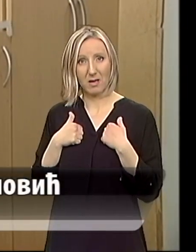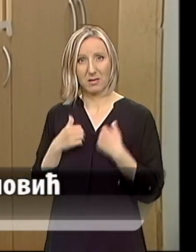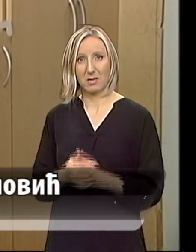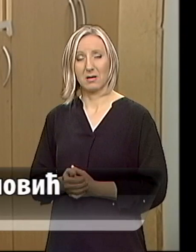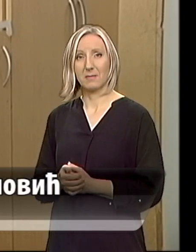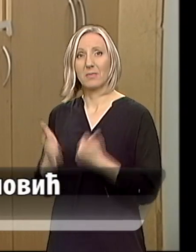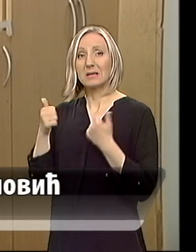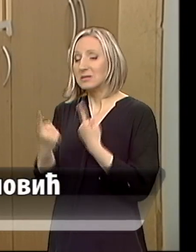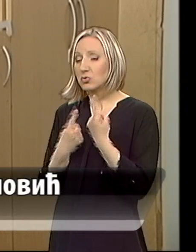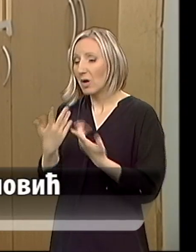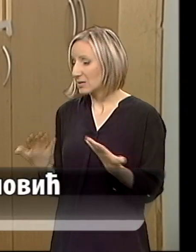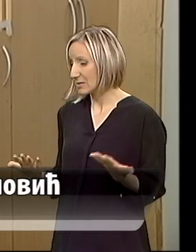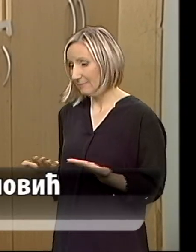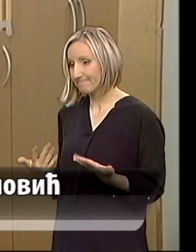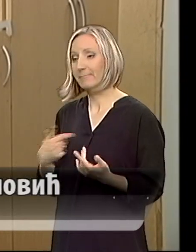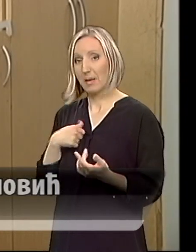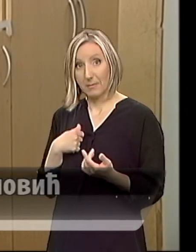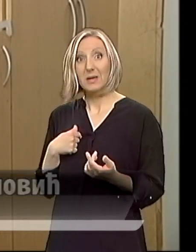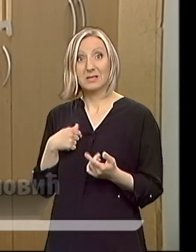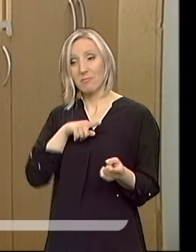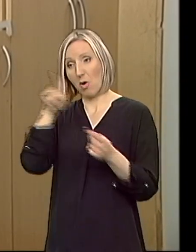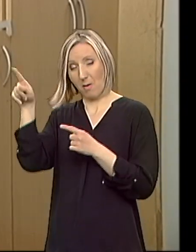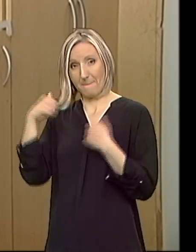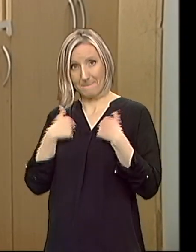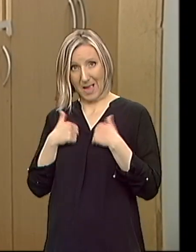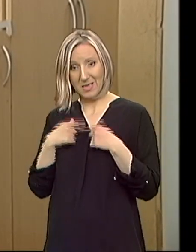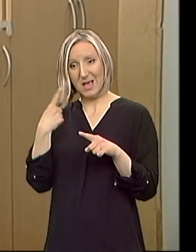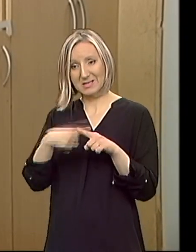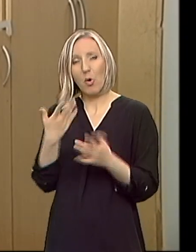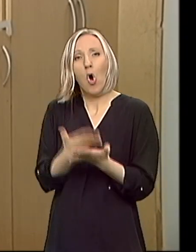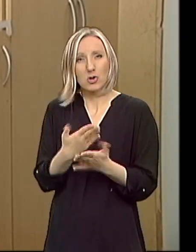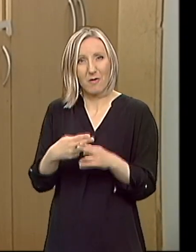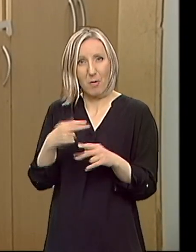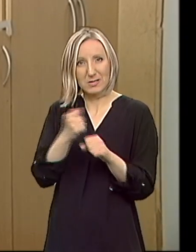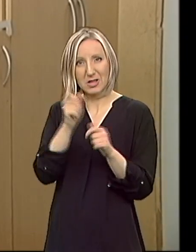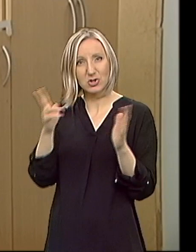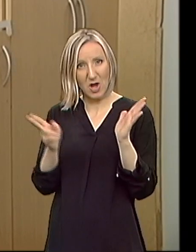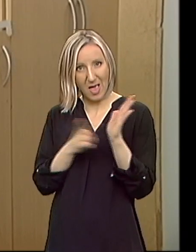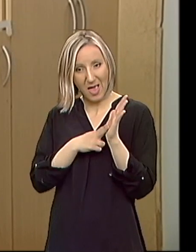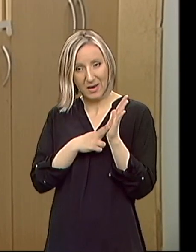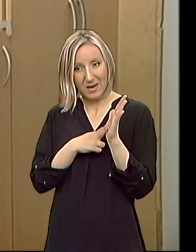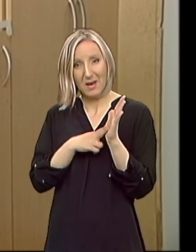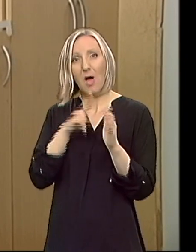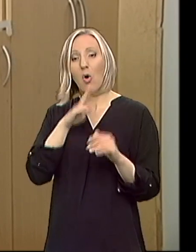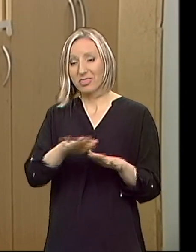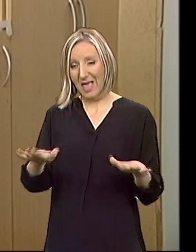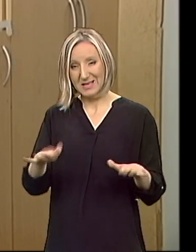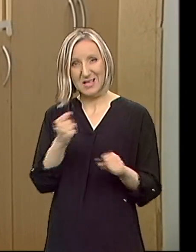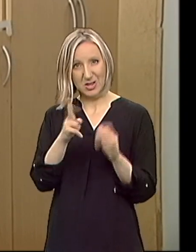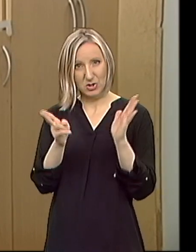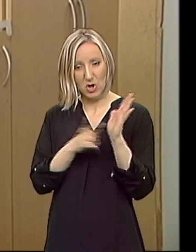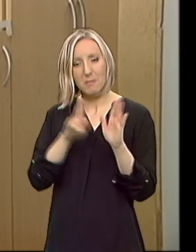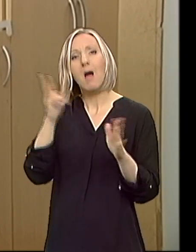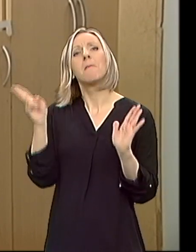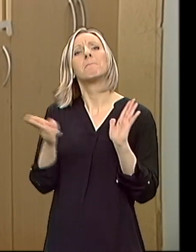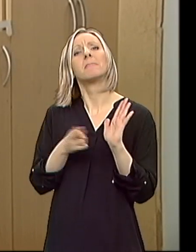Sad je situacija sljedeća. Mi smo otišli na dišena u banju, e sad zbog tih nekih pravilnika u banji, deca sa dišenom distrofijom imaju pravo jednom tri